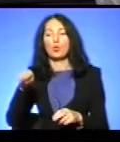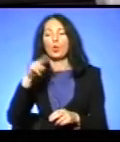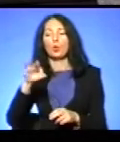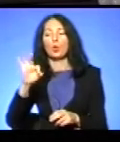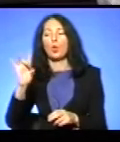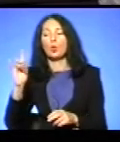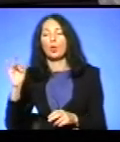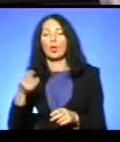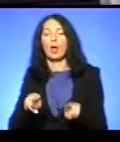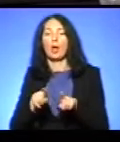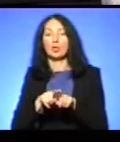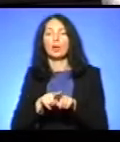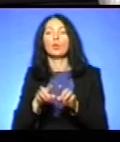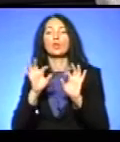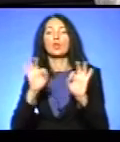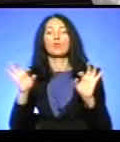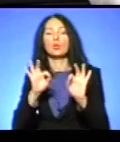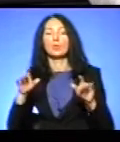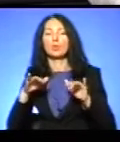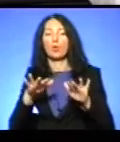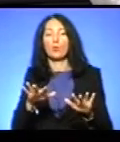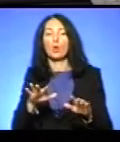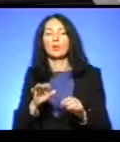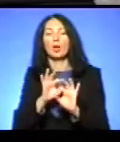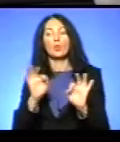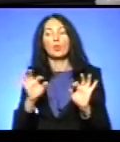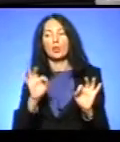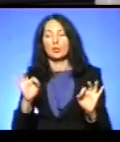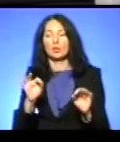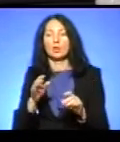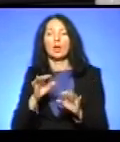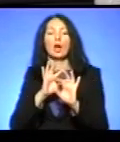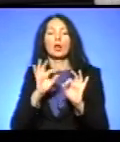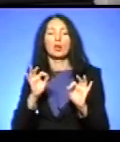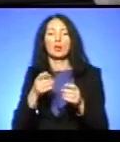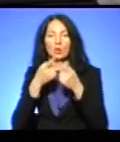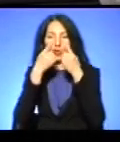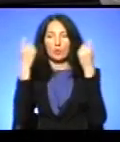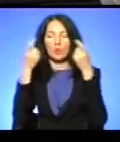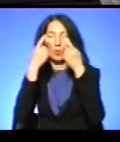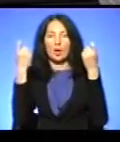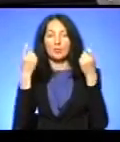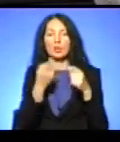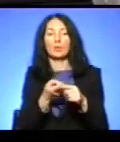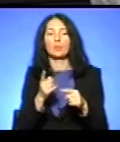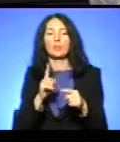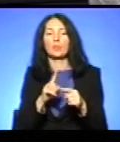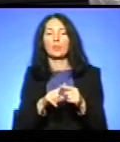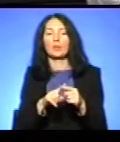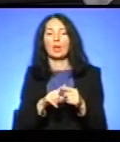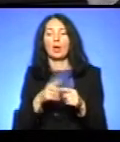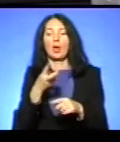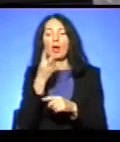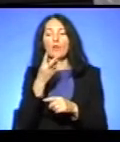потужна інформаційна кампанія, роз'яснення, подолання стереотипів, поширення ту інформацію елементарною, той ролик, який за хвилину можна